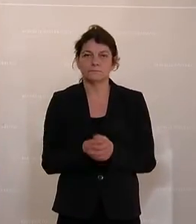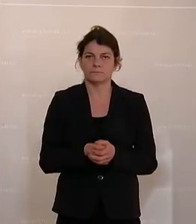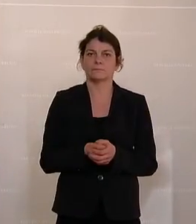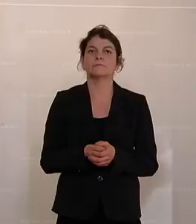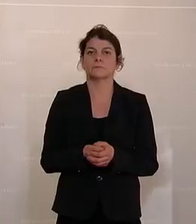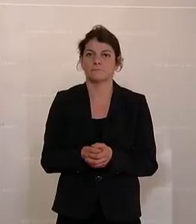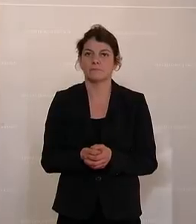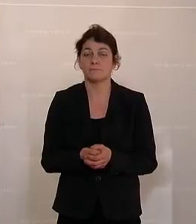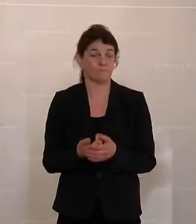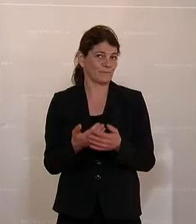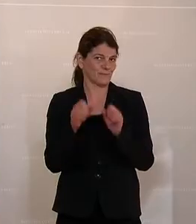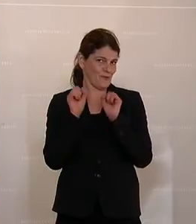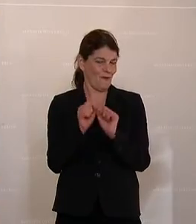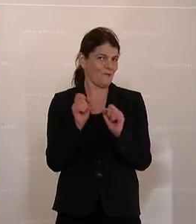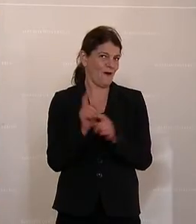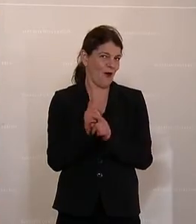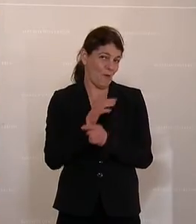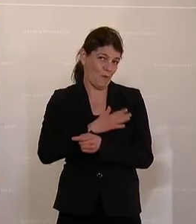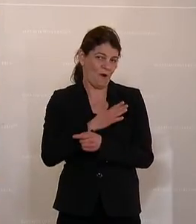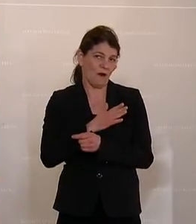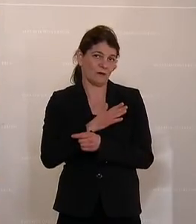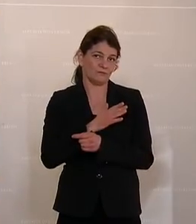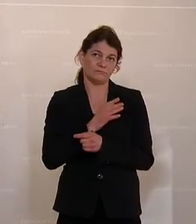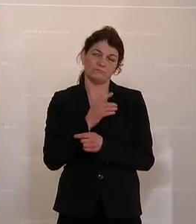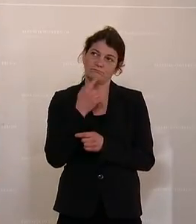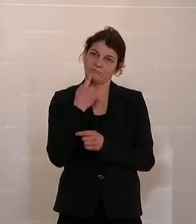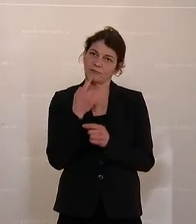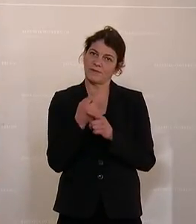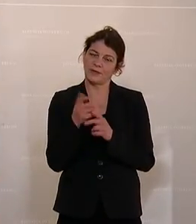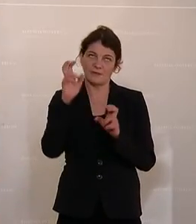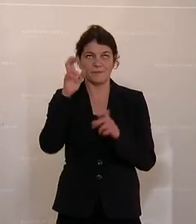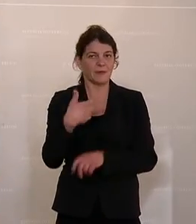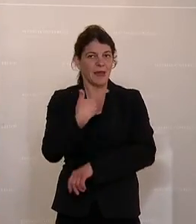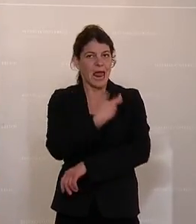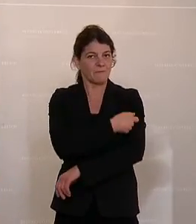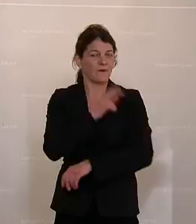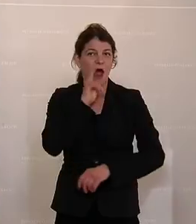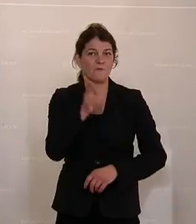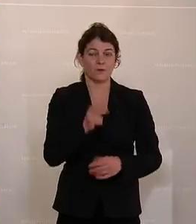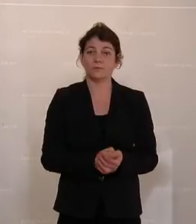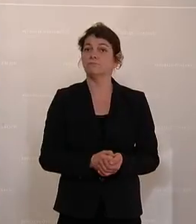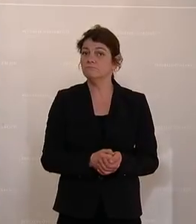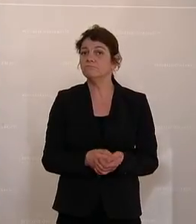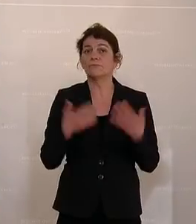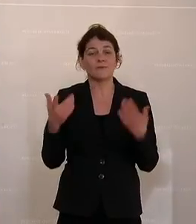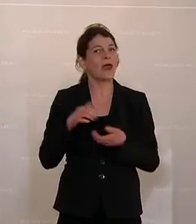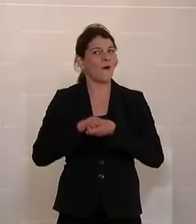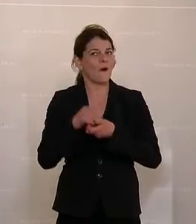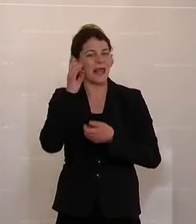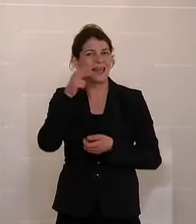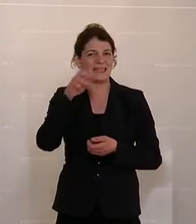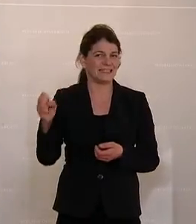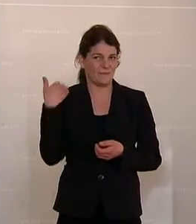Das könnte man jetzt gerne auch als Impfaufruf verstehen, anknüpfend an die Kollegin Nies.